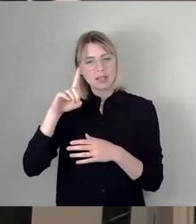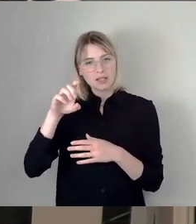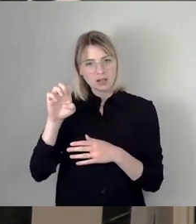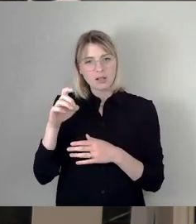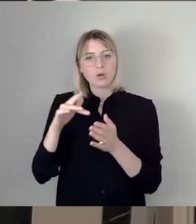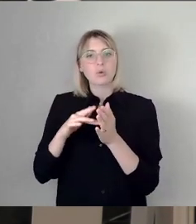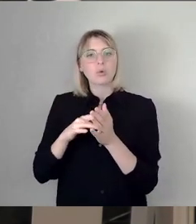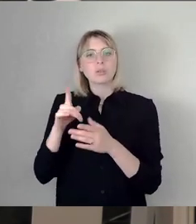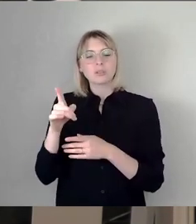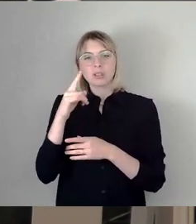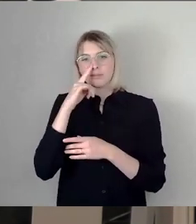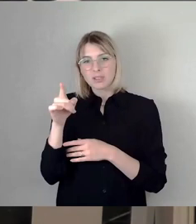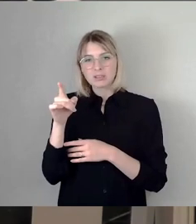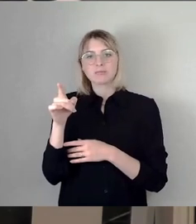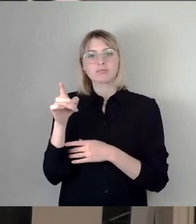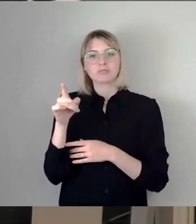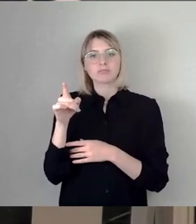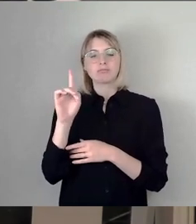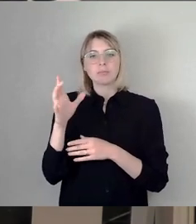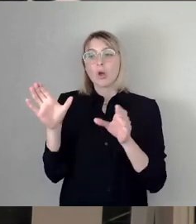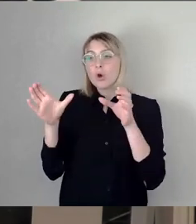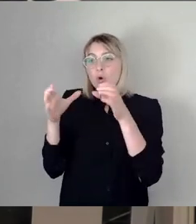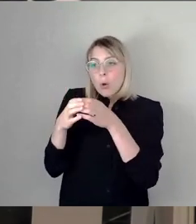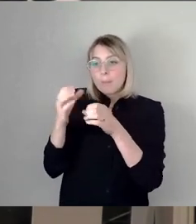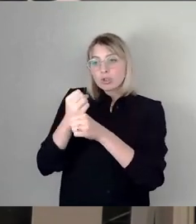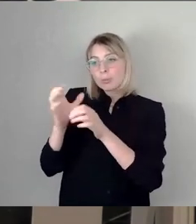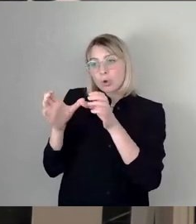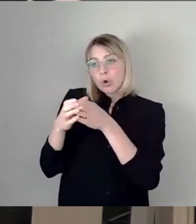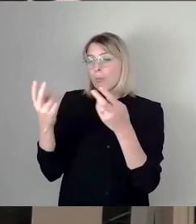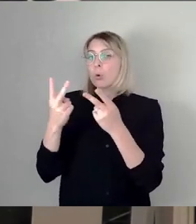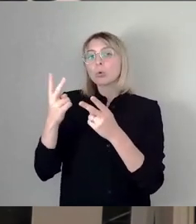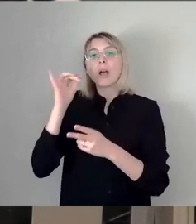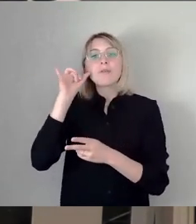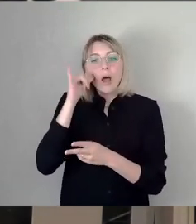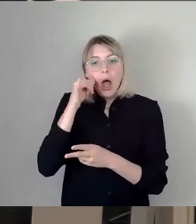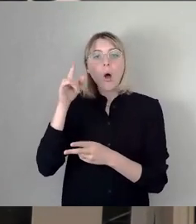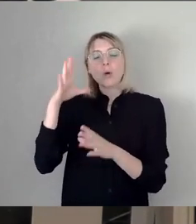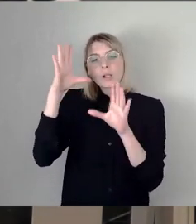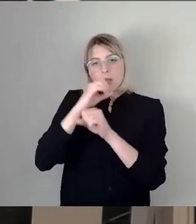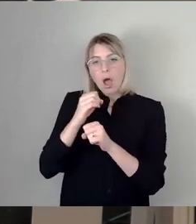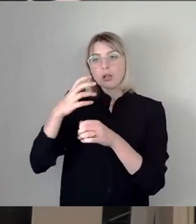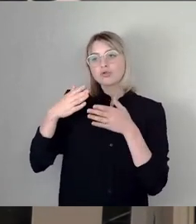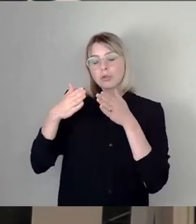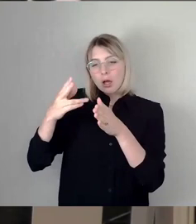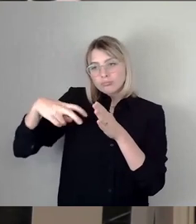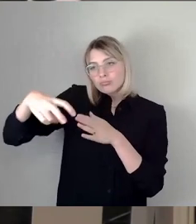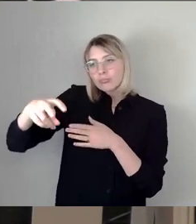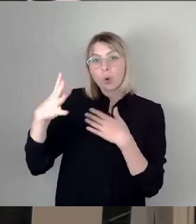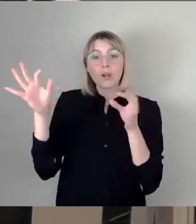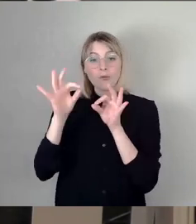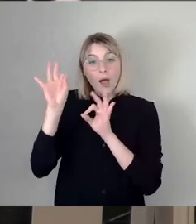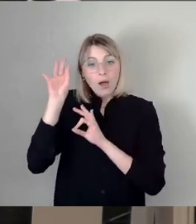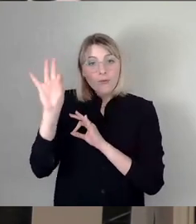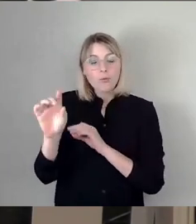dass eine bestimmte Gruppe oder zum Beispiel Frauen, die nachts auf die Straße gehen, besonders gefährdet sind, müsste ich fordern, dass es